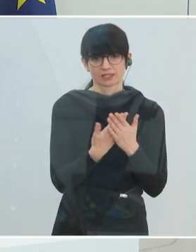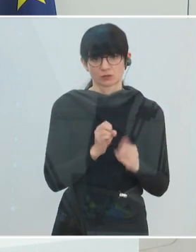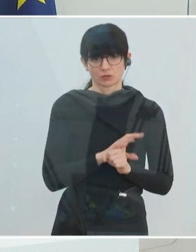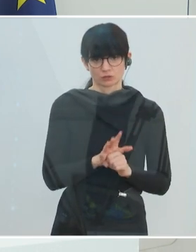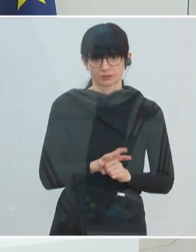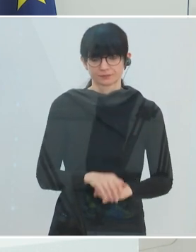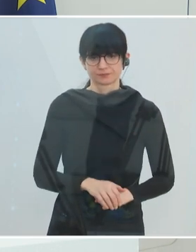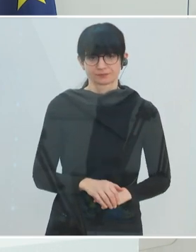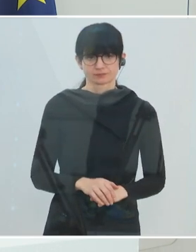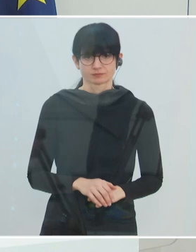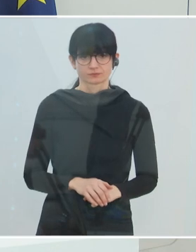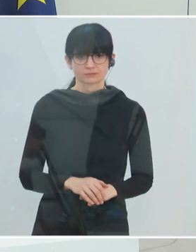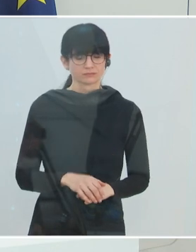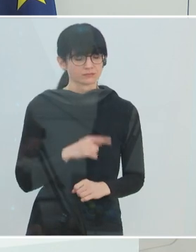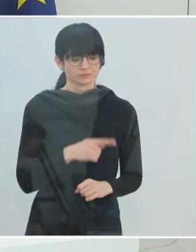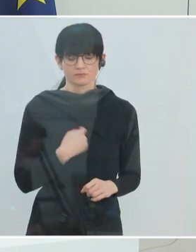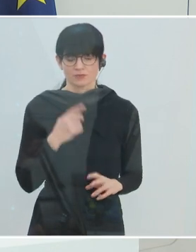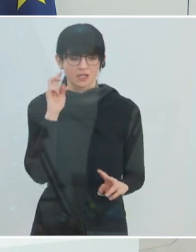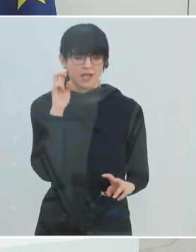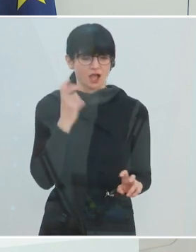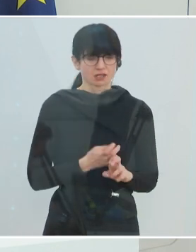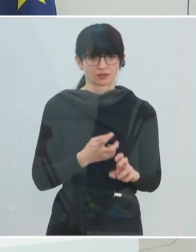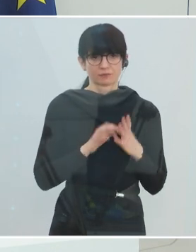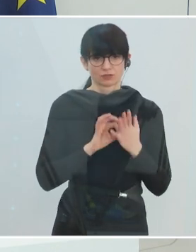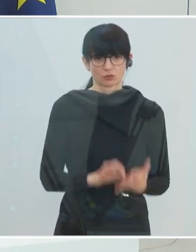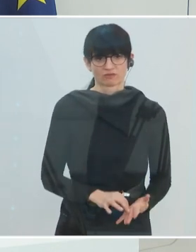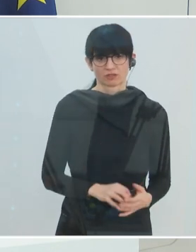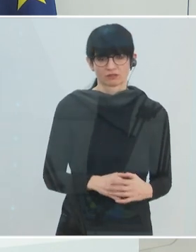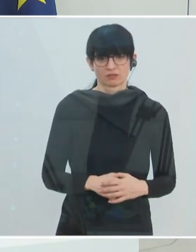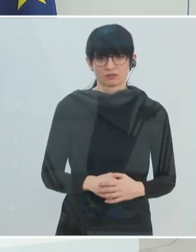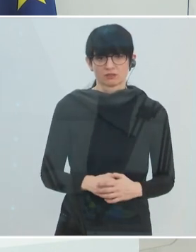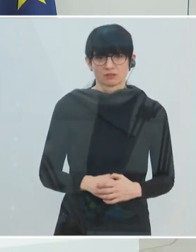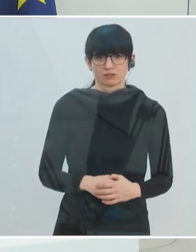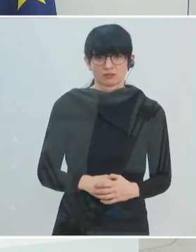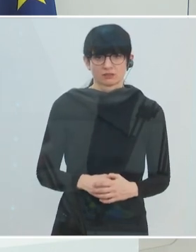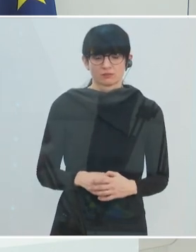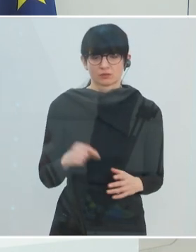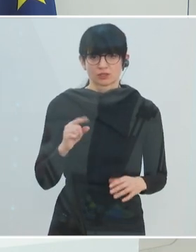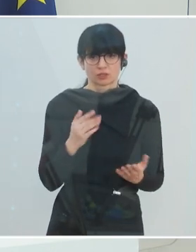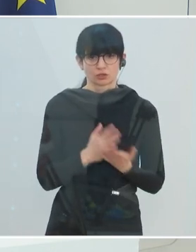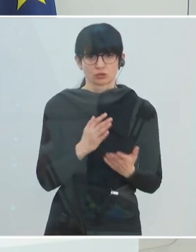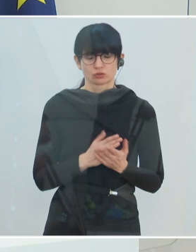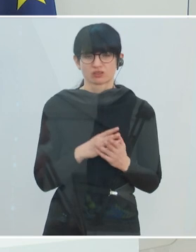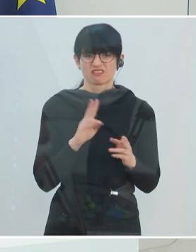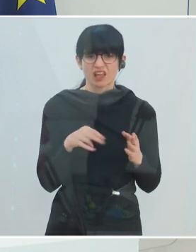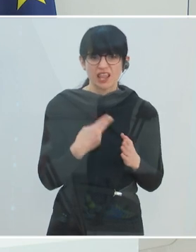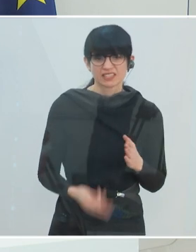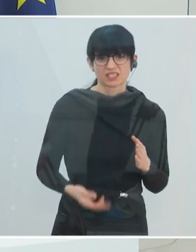gehabt haben. Denn die trifft es natürlich ganz besonders. Denn die sind dementsprechend vulnerabel, verletzlich.